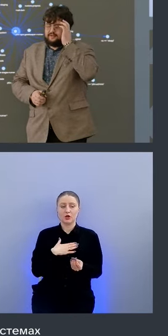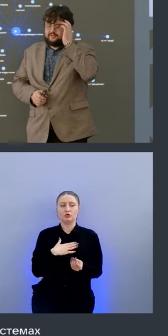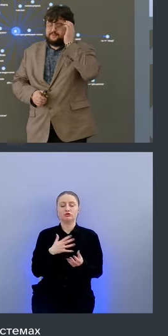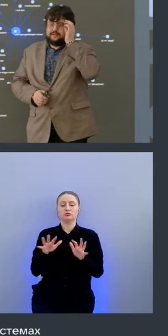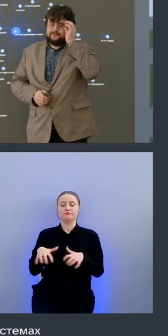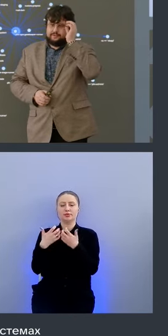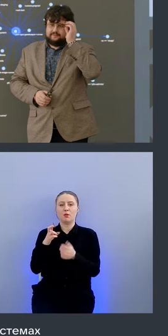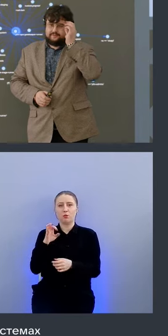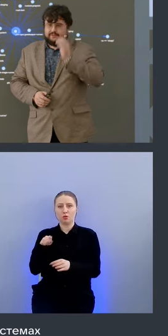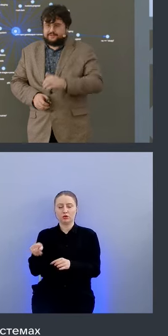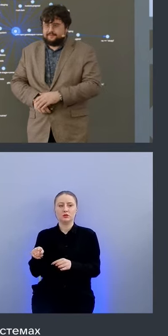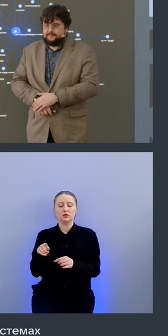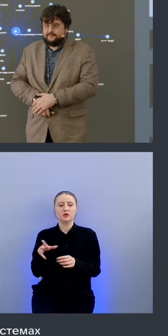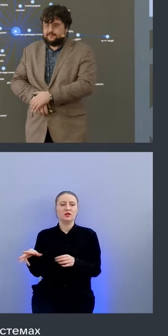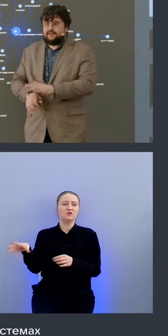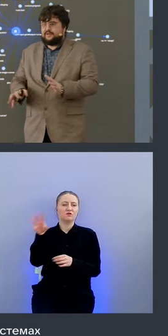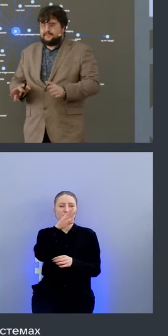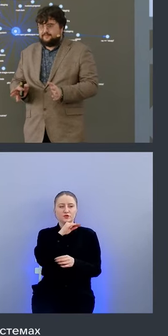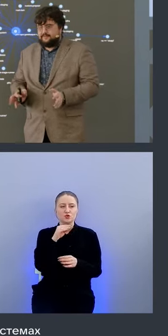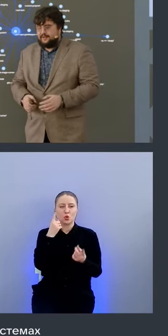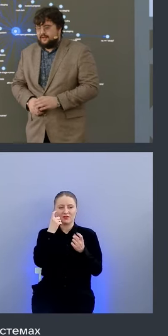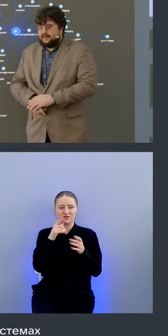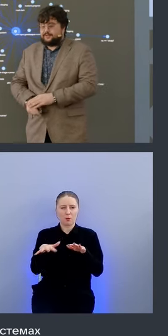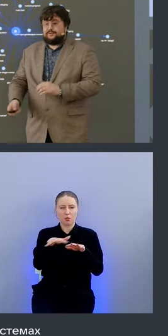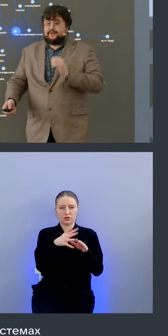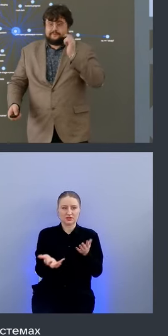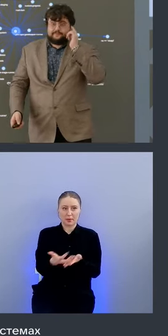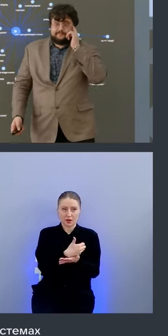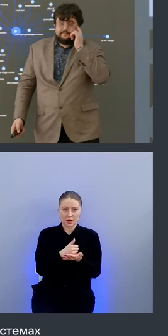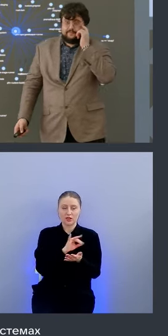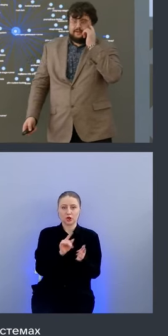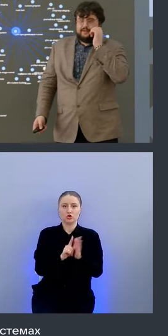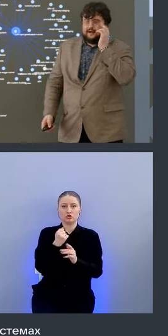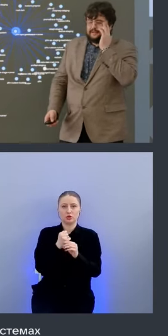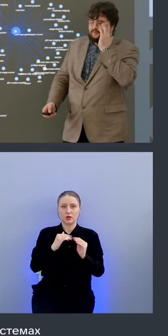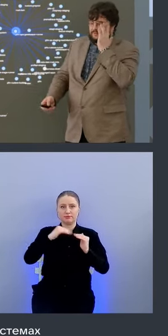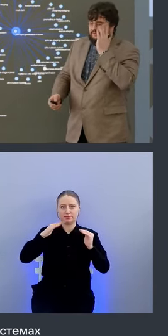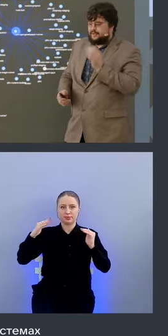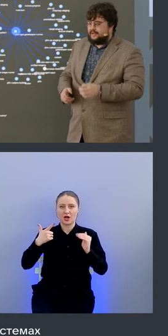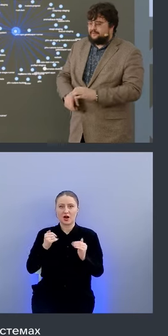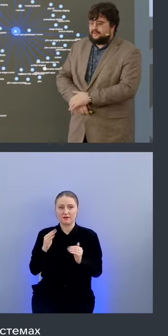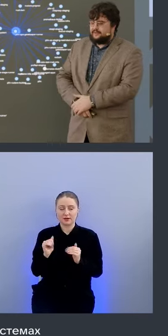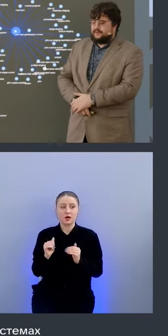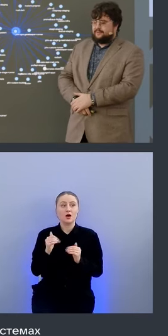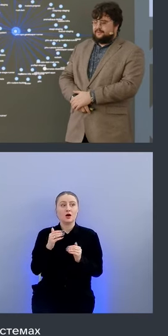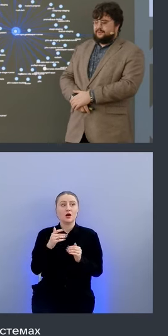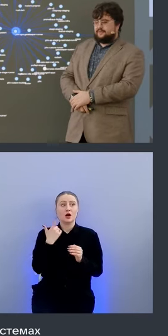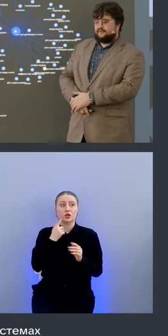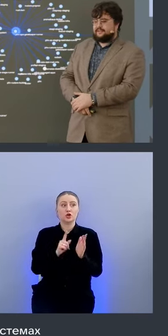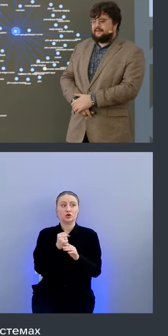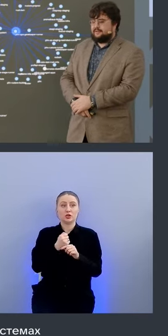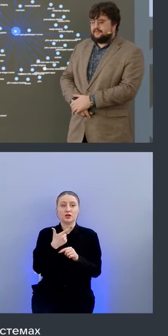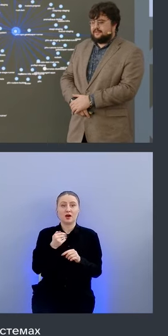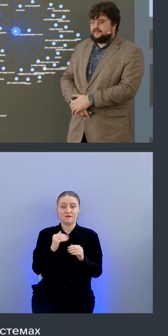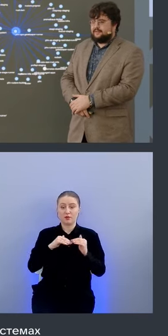и забирает все network policy которая есть и строит графы а когда он построил графы он